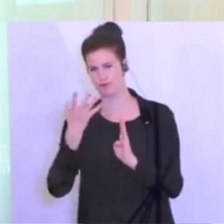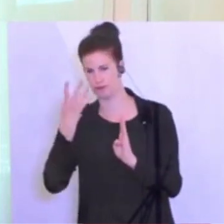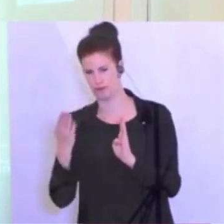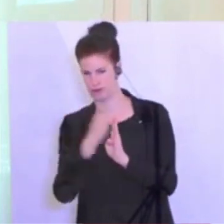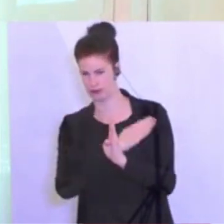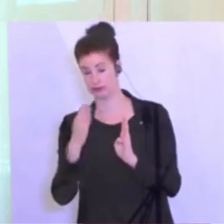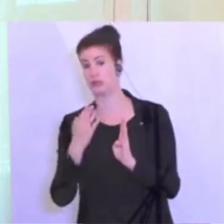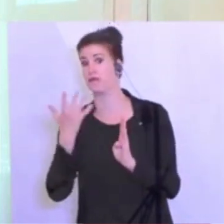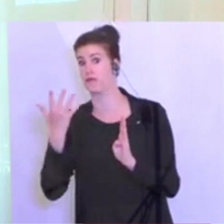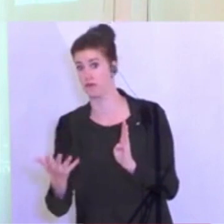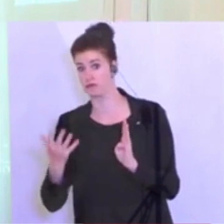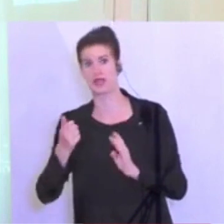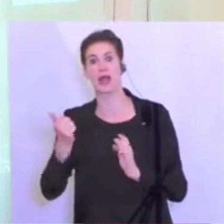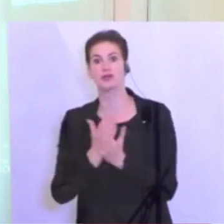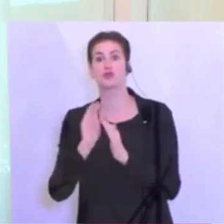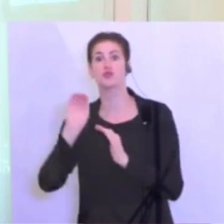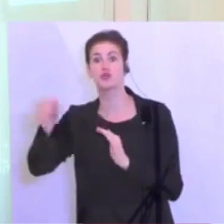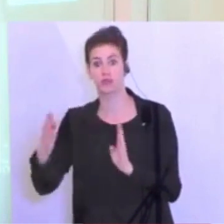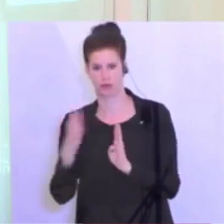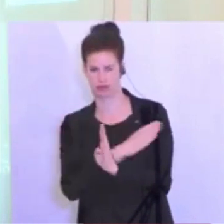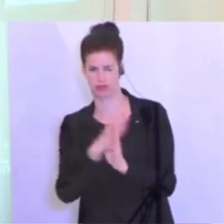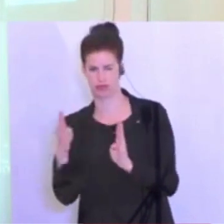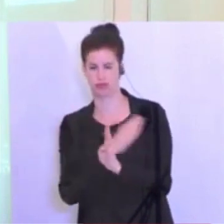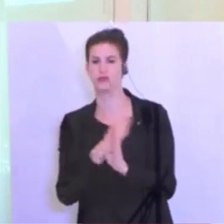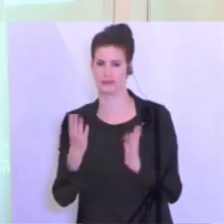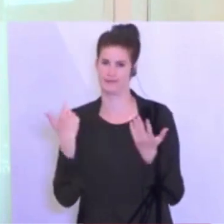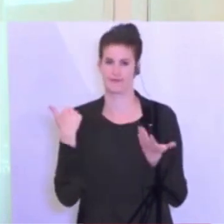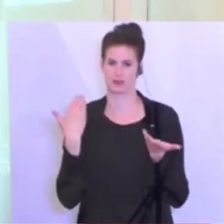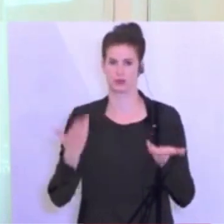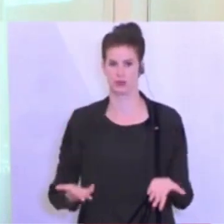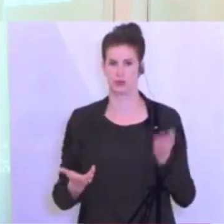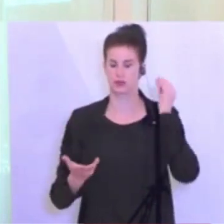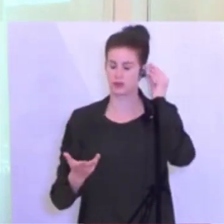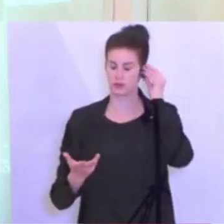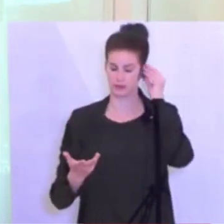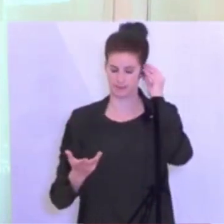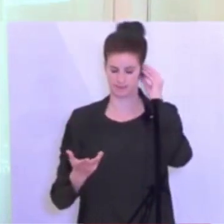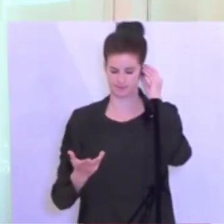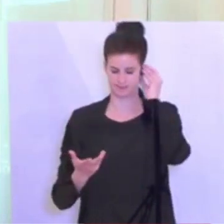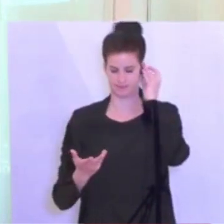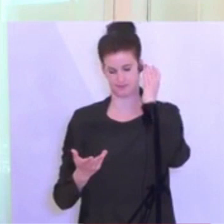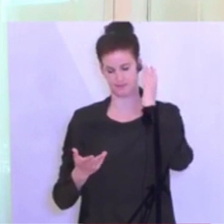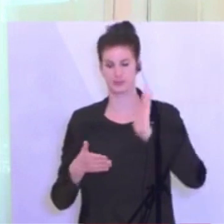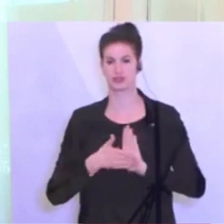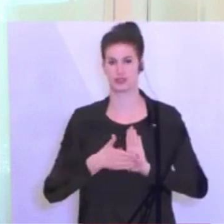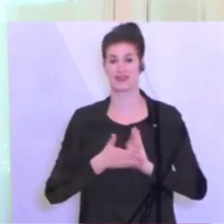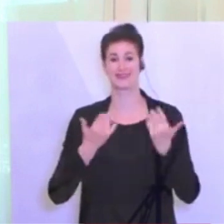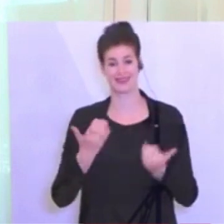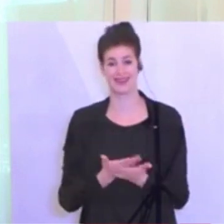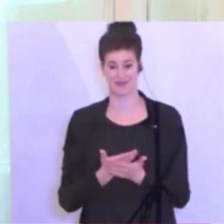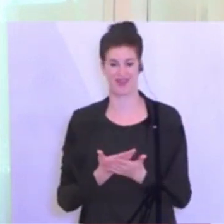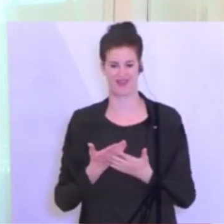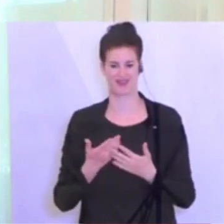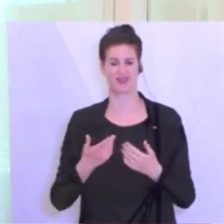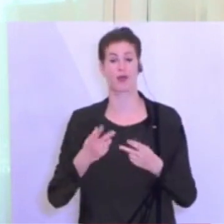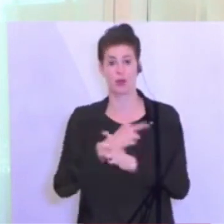50, einmal sogar 54 Prozent dargestellt haben und belegt haben. Und deswegen war es das erste Ziel, wie Sie